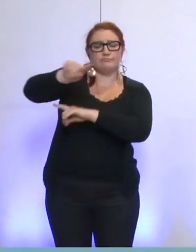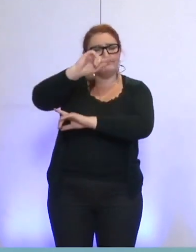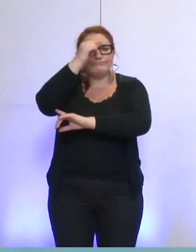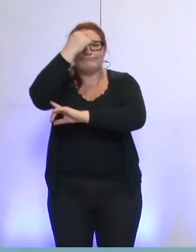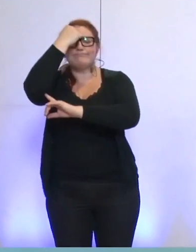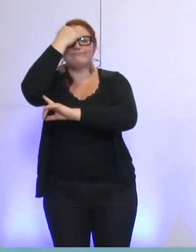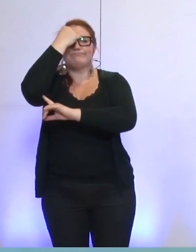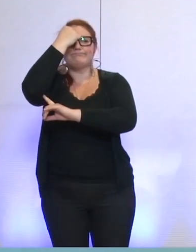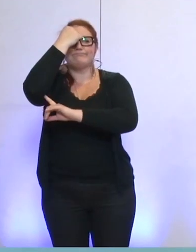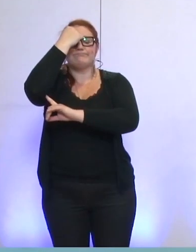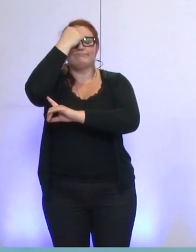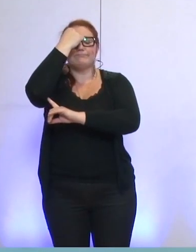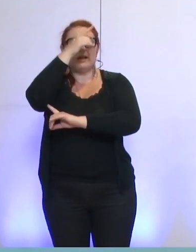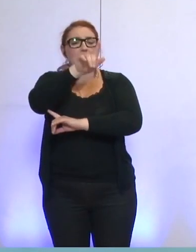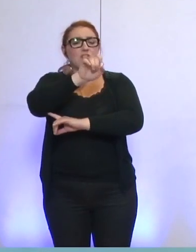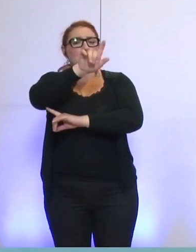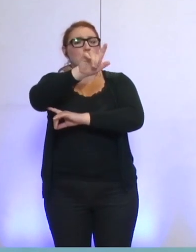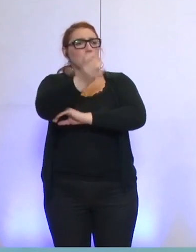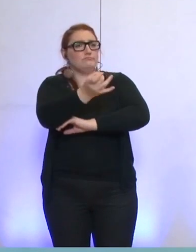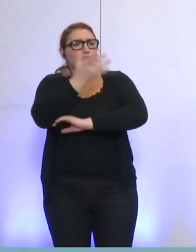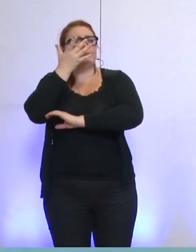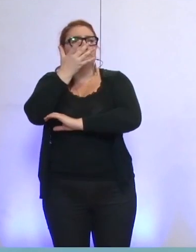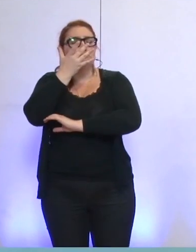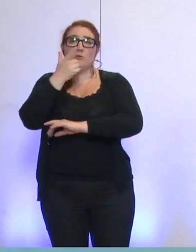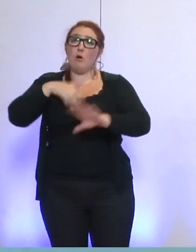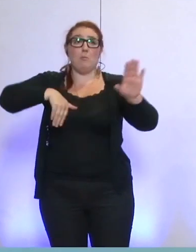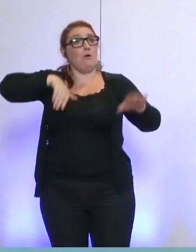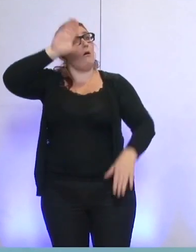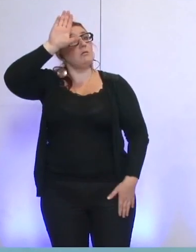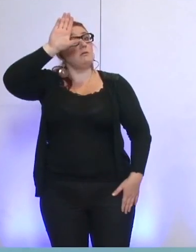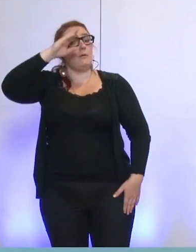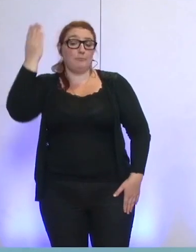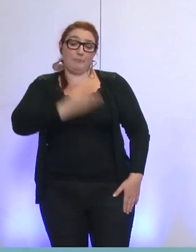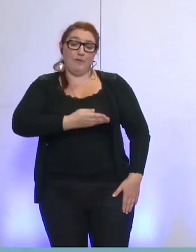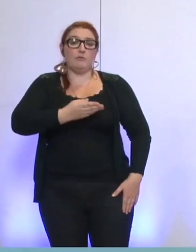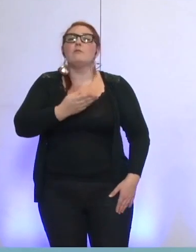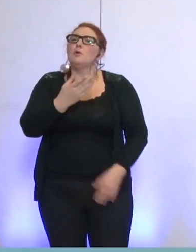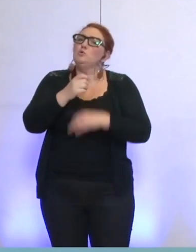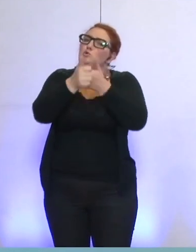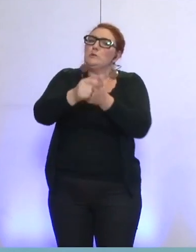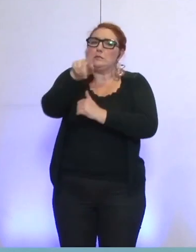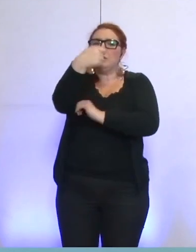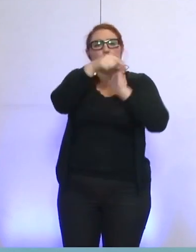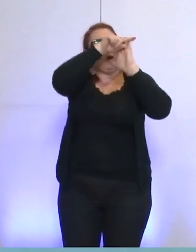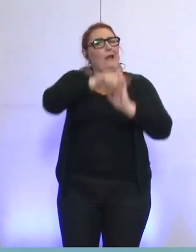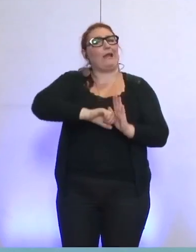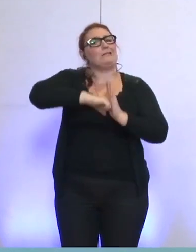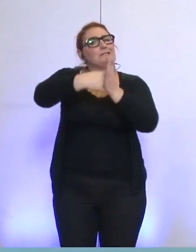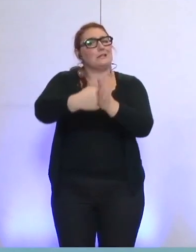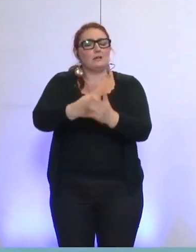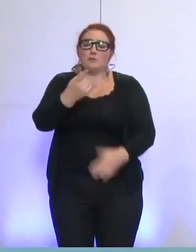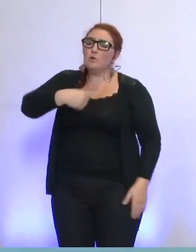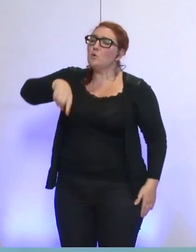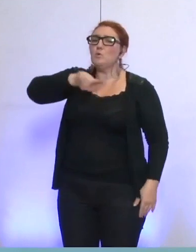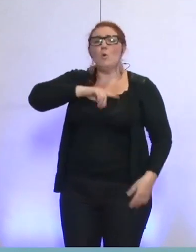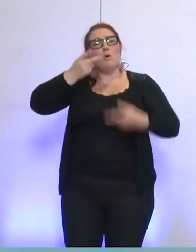que le rejet de GEG en tant que candidat de l'appel d'offre de l'éclairage public est régi par des règles strictes. Nous ne sommes en aucun cas en train d